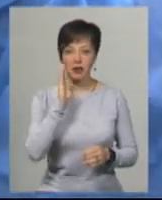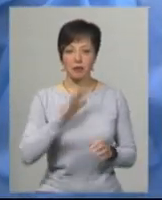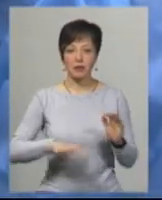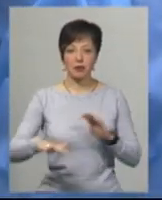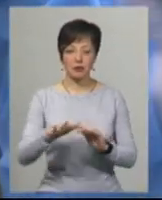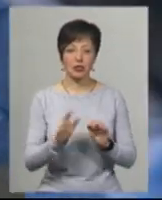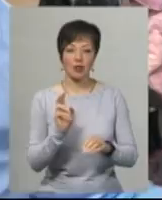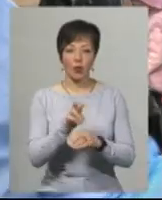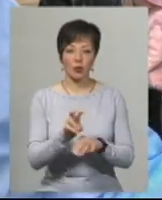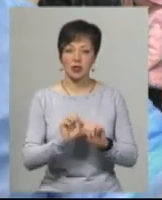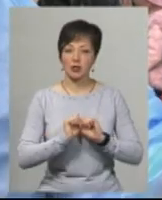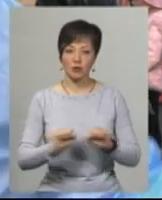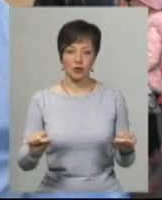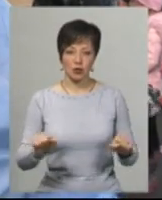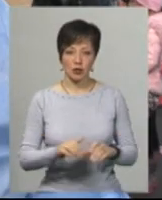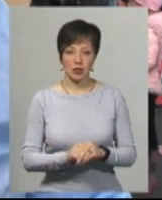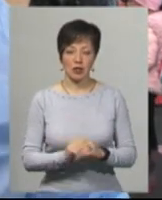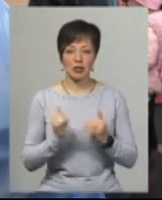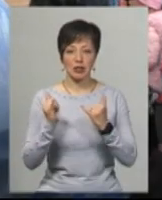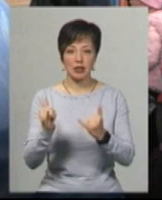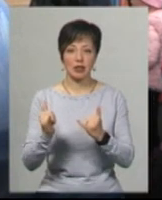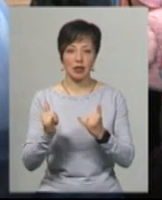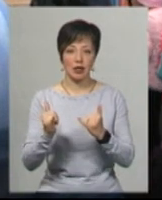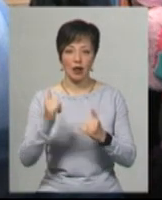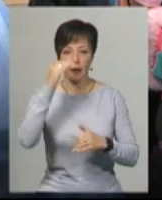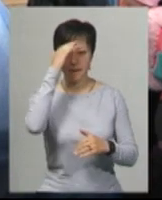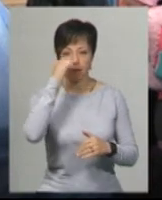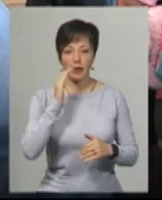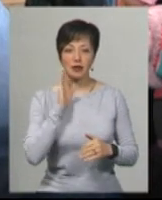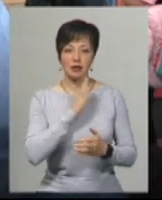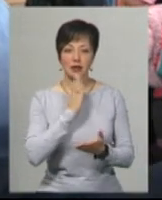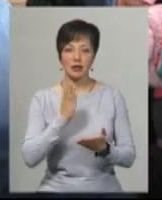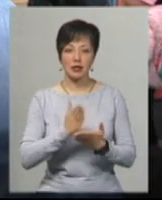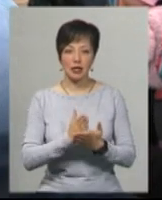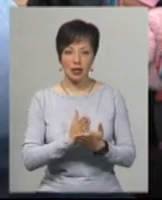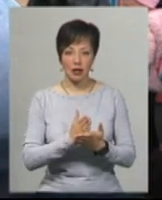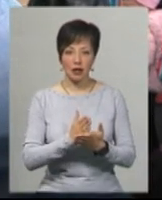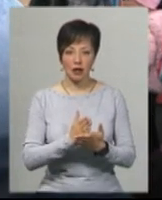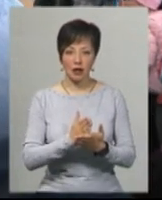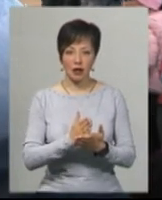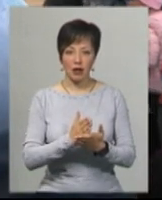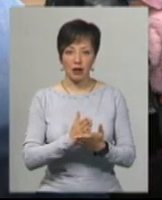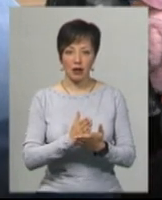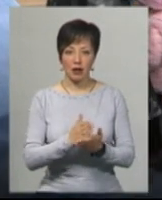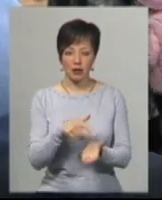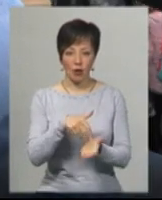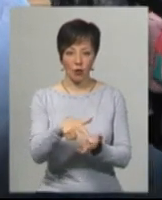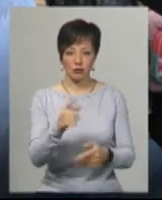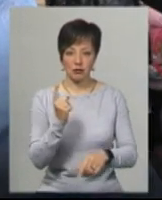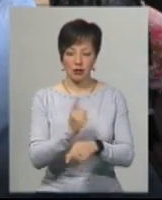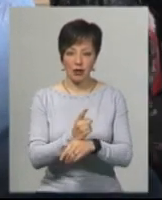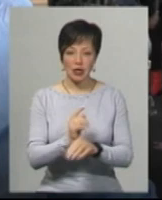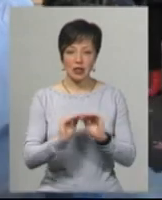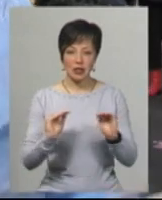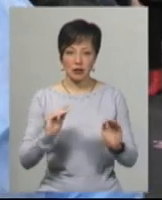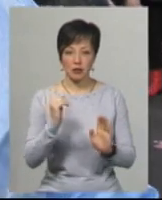садочку заходити не можна. Для них є розмітка, на яку вони не мають права заходити, діти